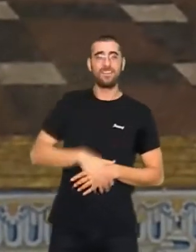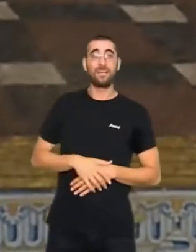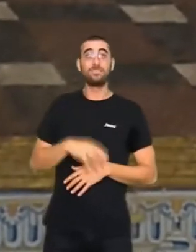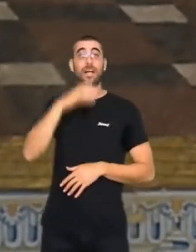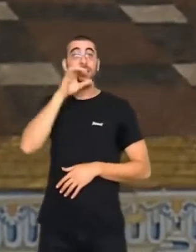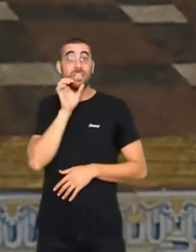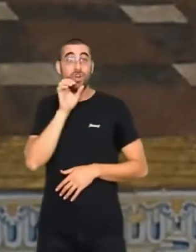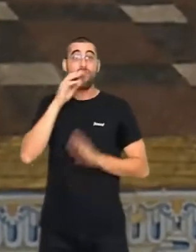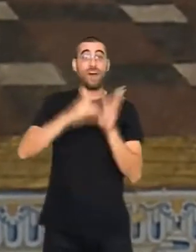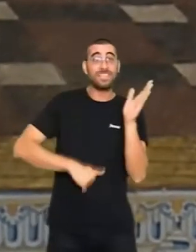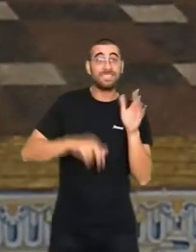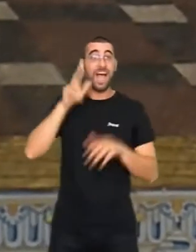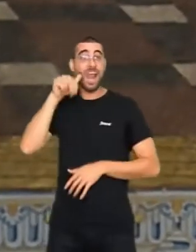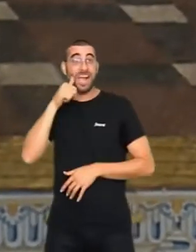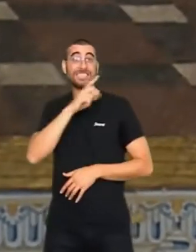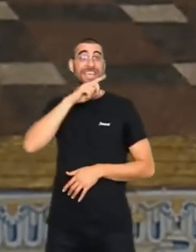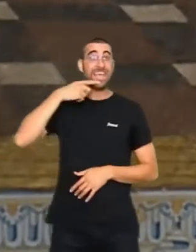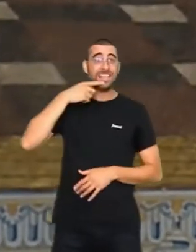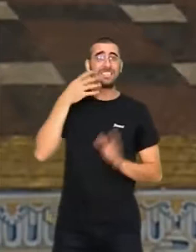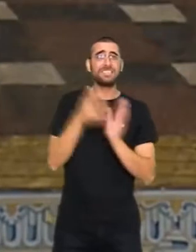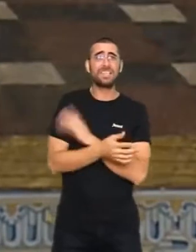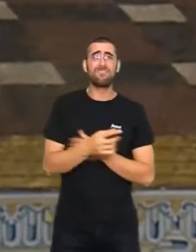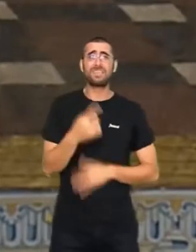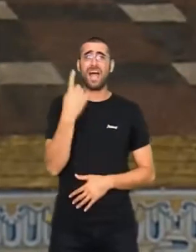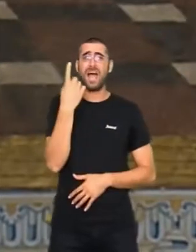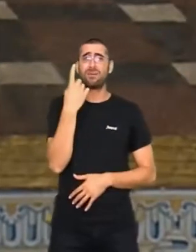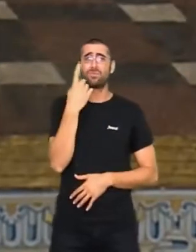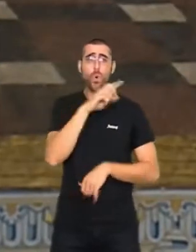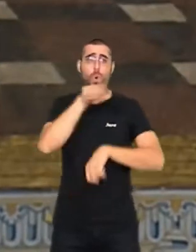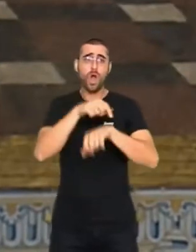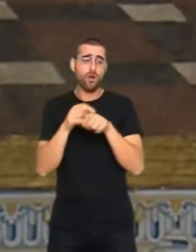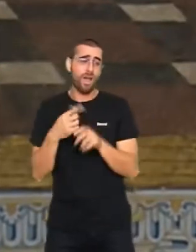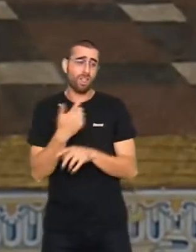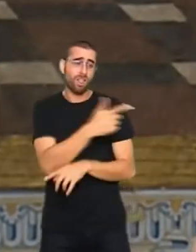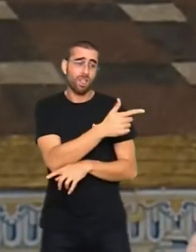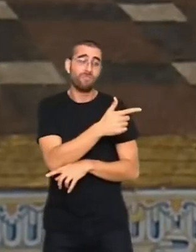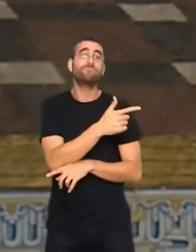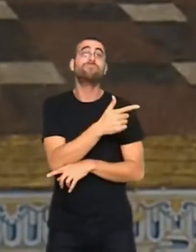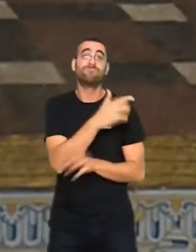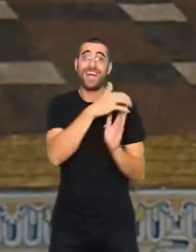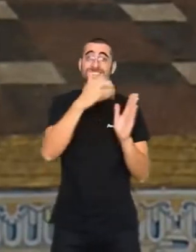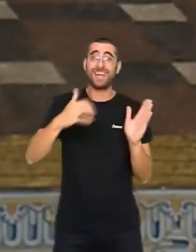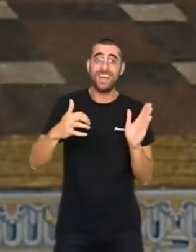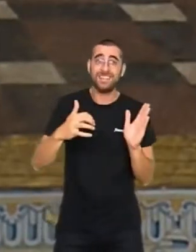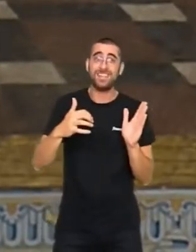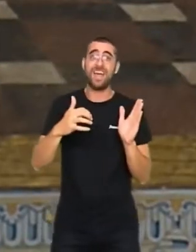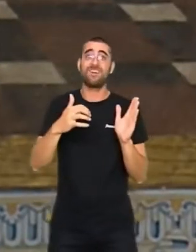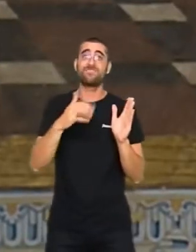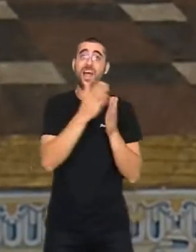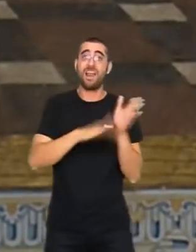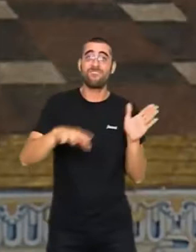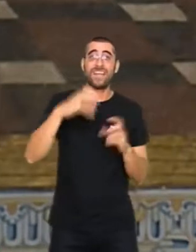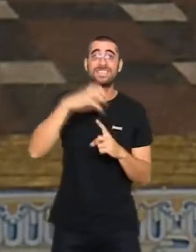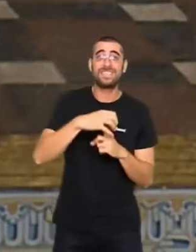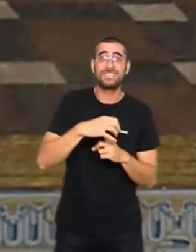Castelló o ellos, diste a apenas una hora de terres despobladas de la Serranía, la Vall de Seta